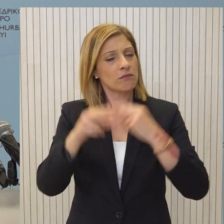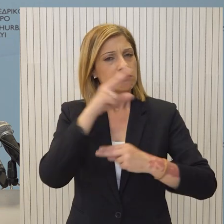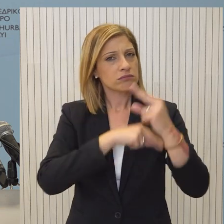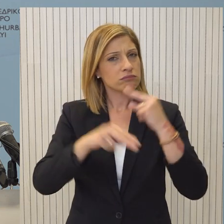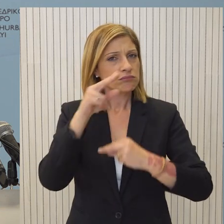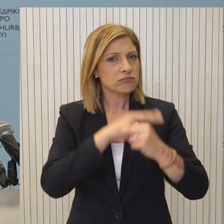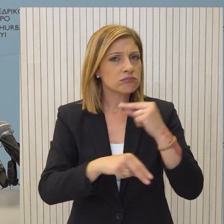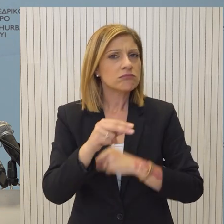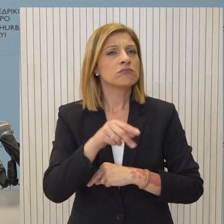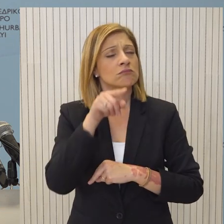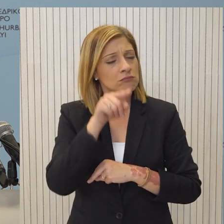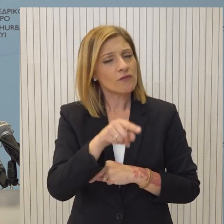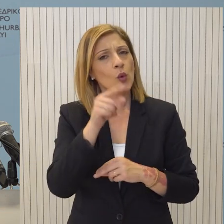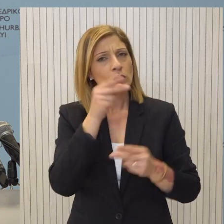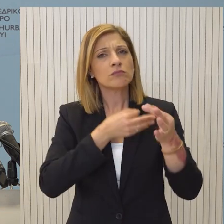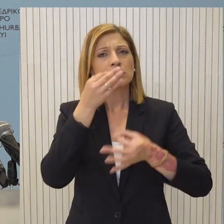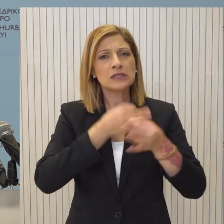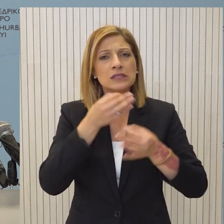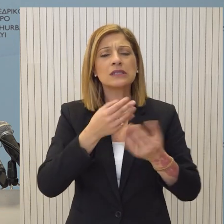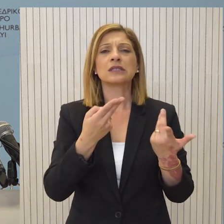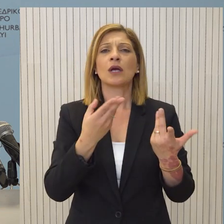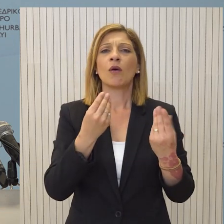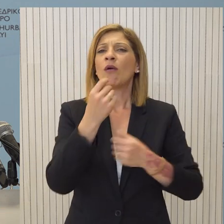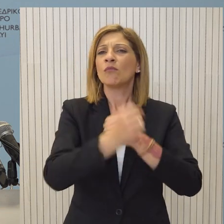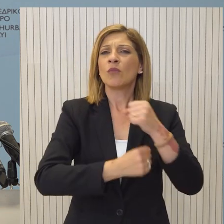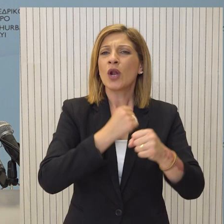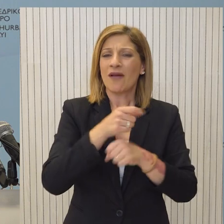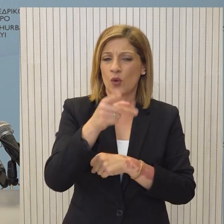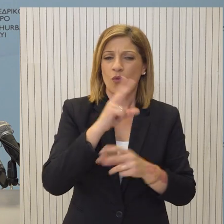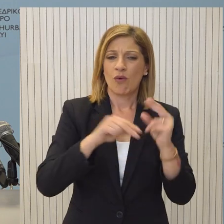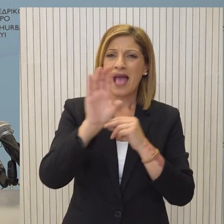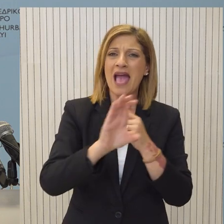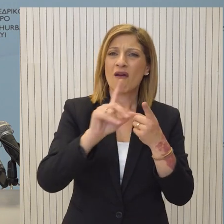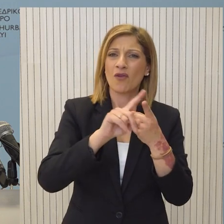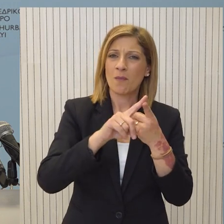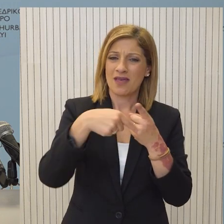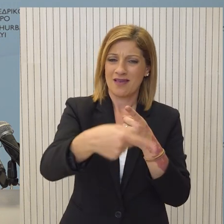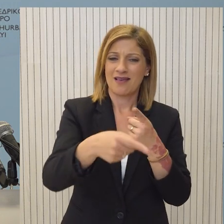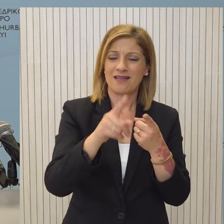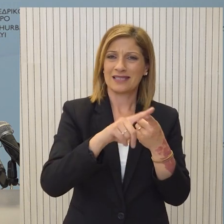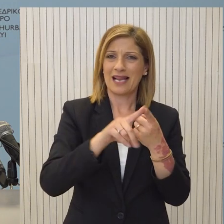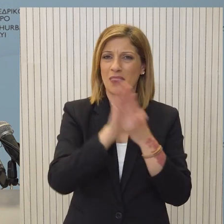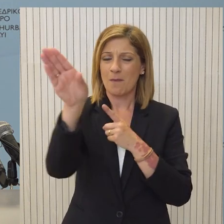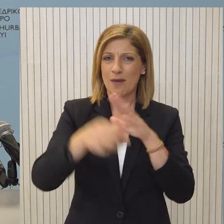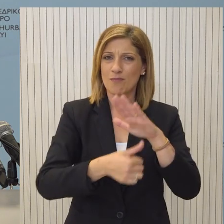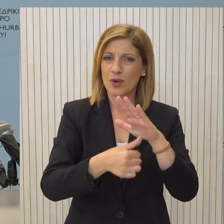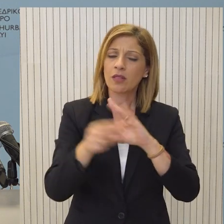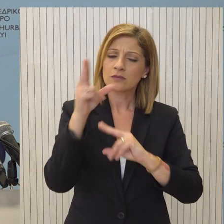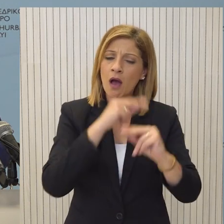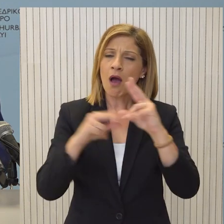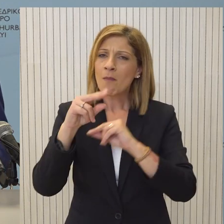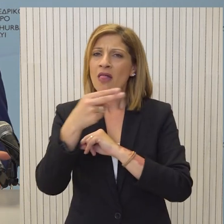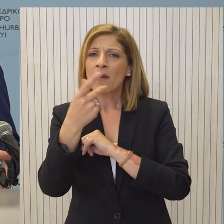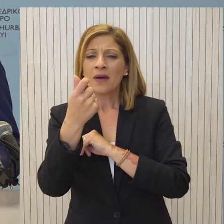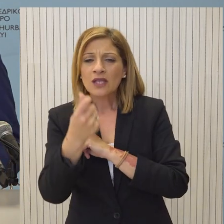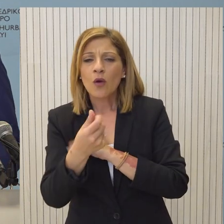μονοπολίσουν, όπως είναι το πολιετές δημοσιονομικό πλαίσιο, αναθεώρηση του πολιετούς δημοσιονομικού πλαίσιο, αλλά και η διεύρυνση, το